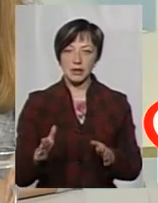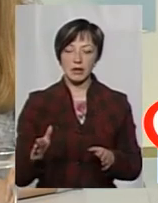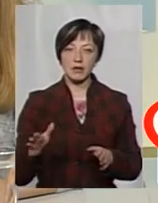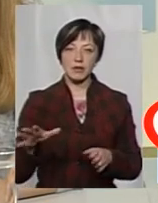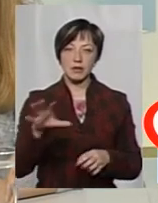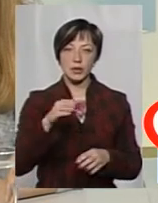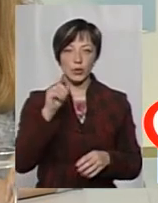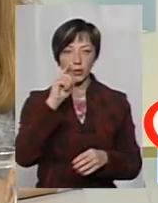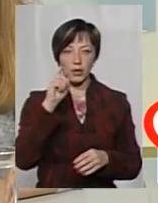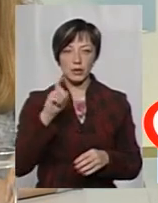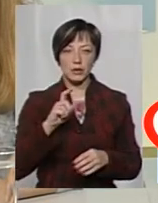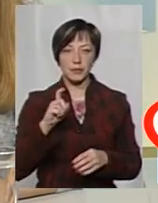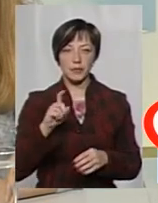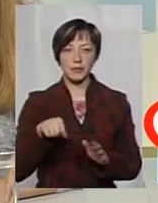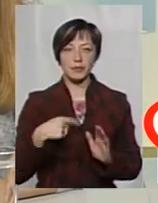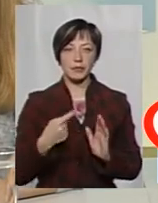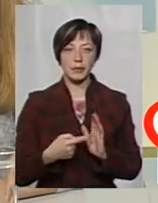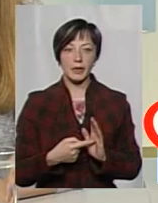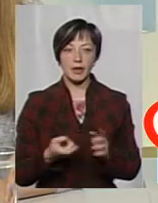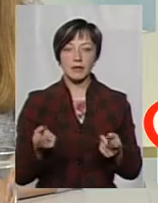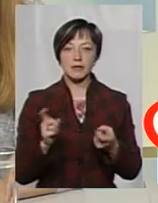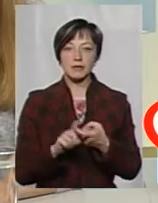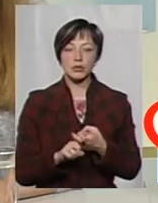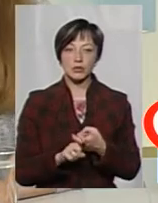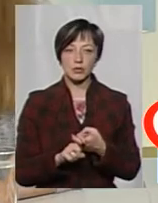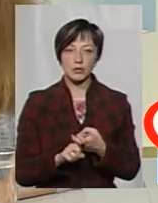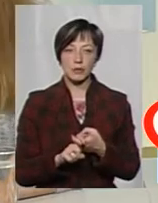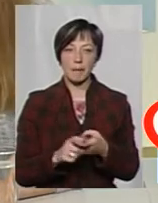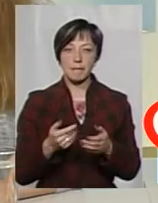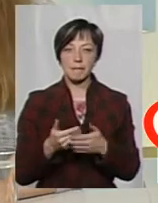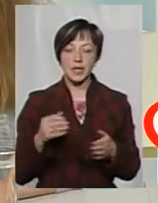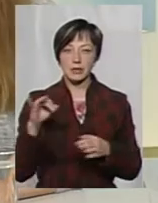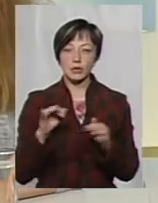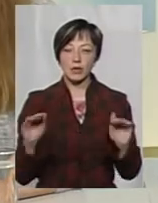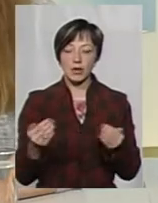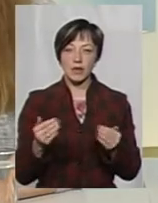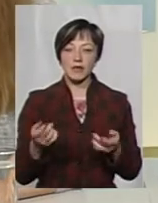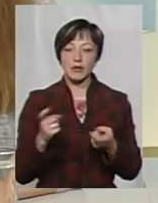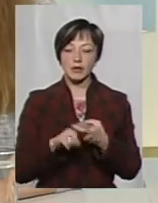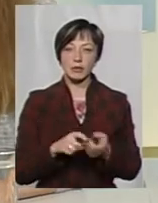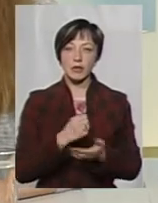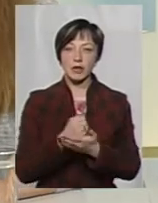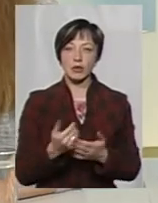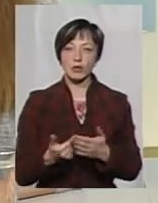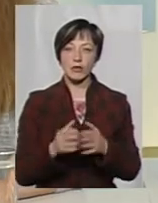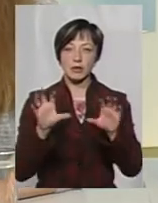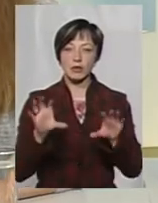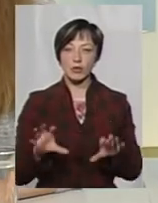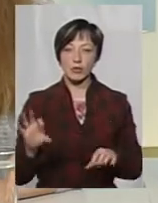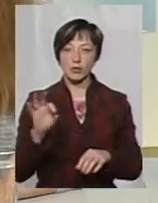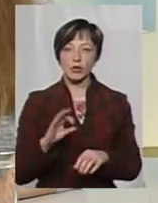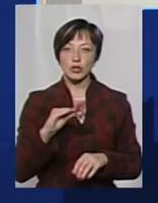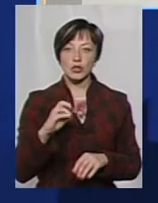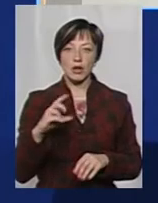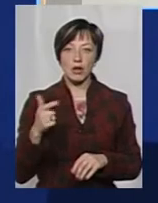області, а всієї України. В зв'язку, перед історією маленькою, в зв'язку з прийняттям нового закону про житлово-комунальні